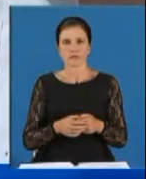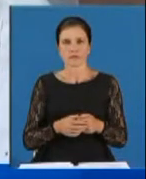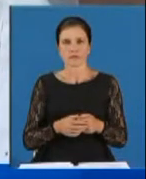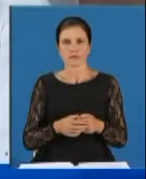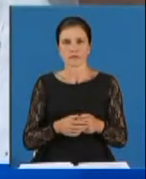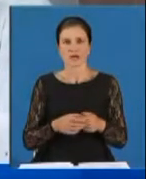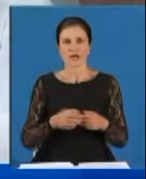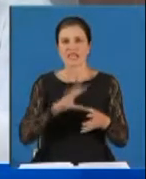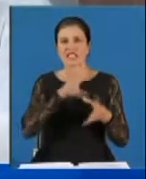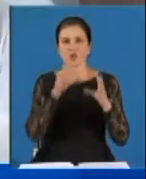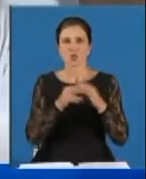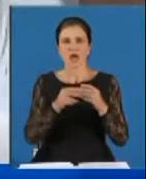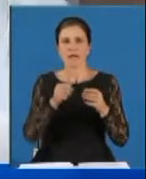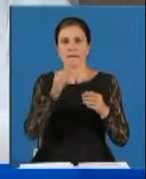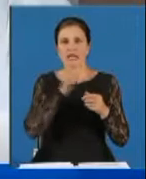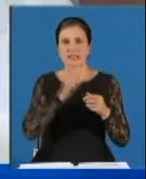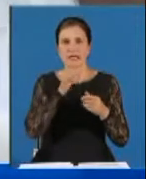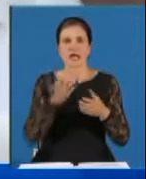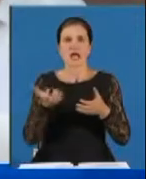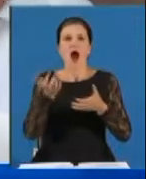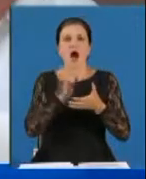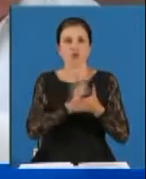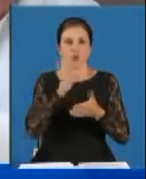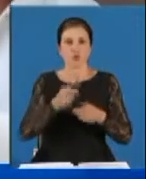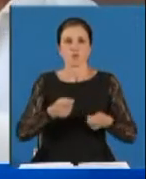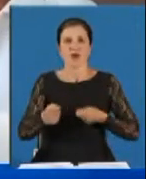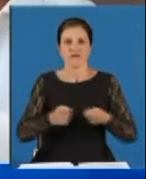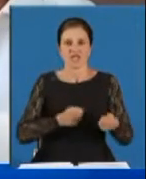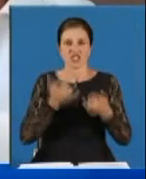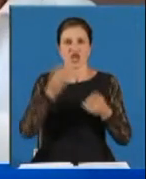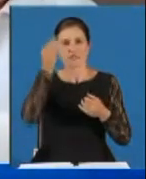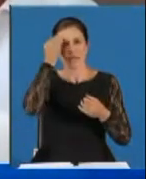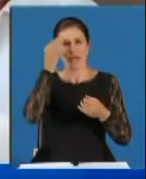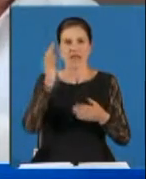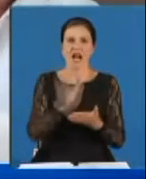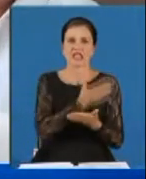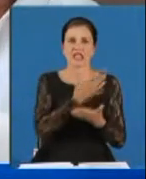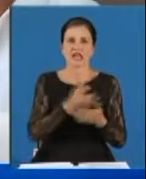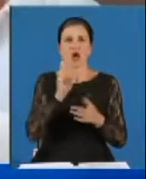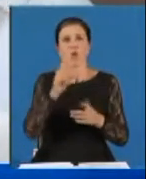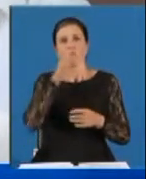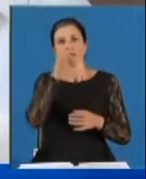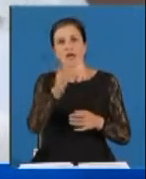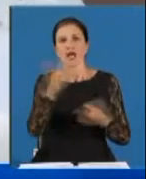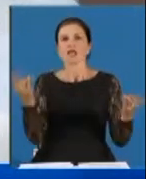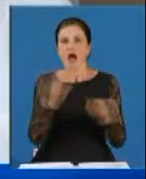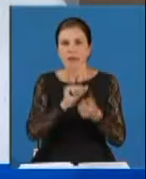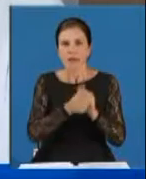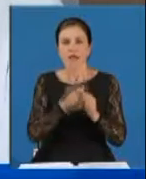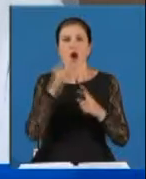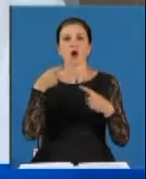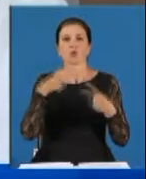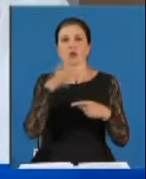С результатами экспертизы я ознакомлю правительство. Вот сейчас мнения разделились. Одни кричат, нужно менять конституцию, другие